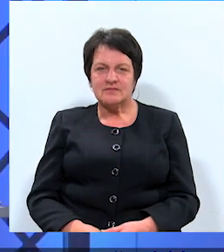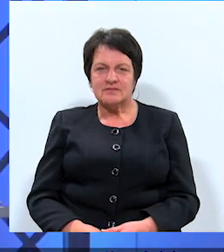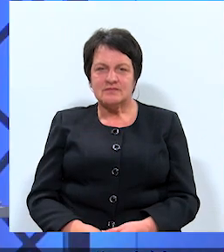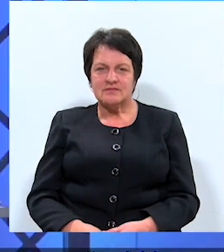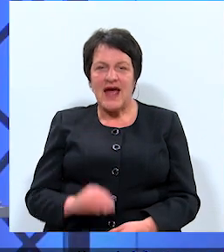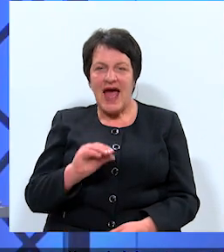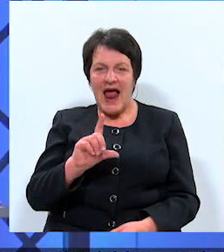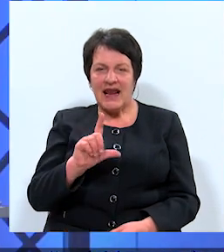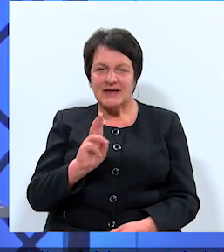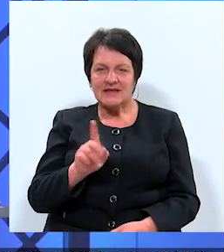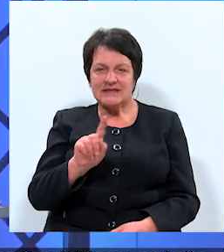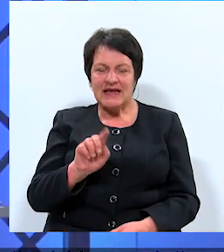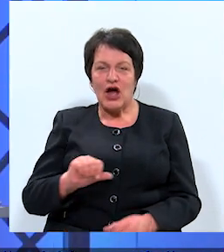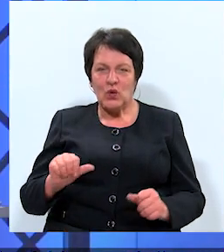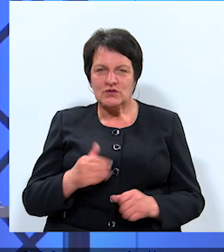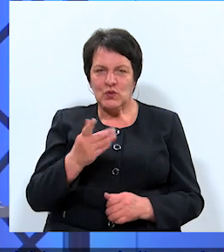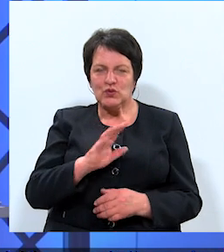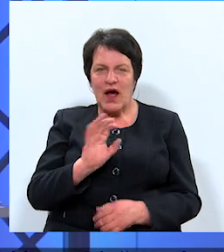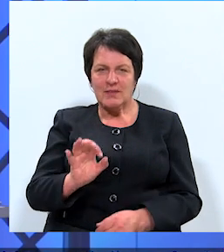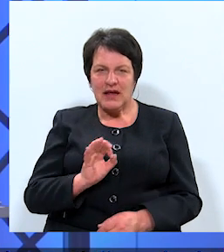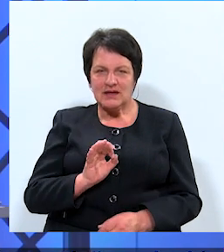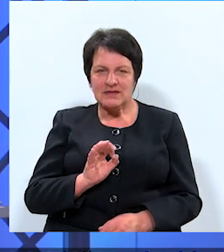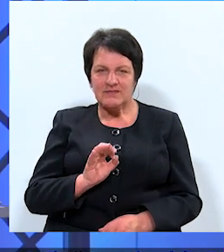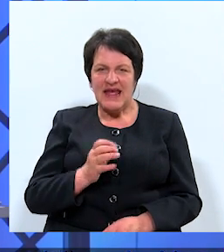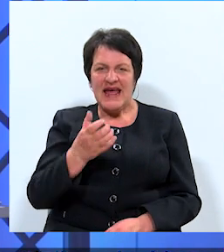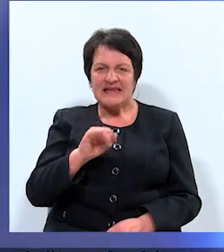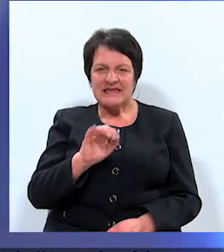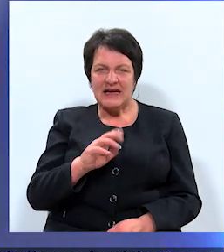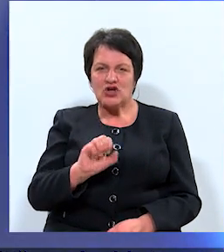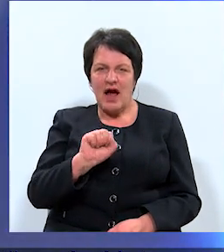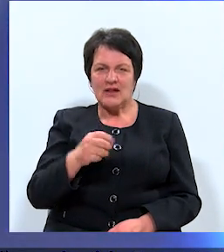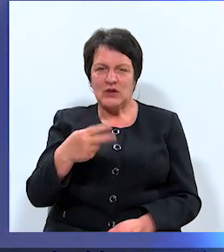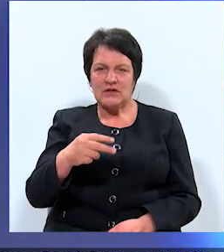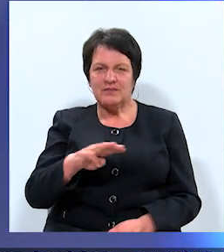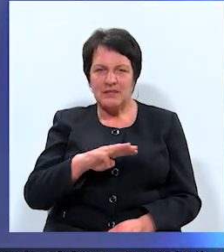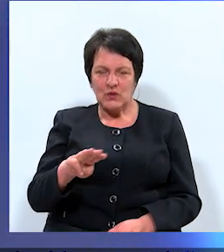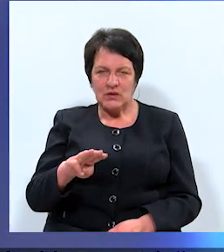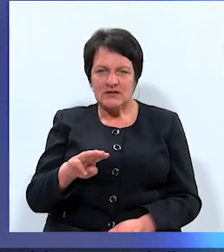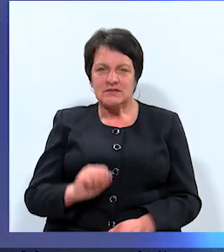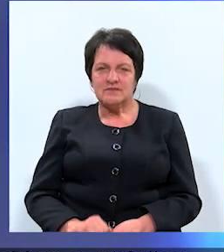Elksniņa kungs, jūs atbildes. Cīnīši A – 20 minūtes.